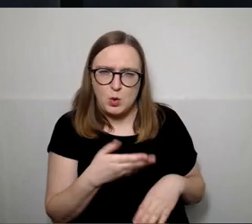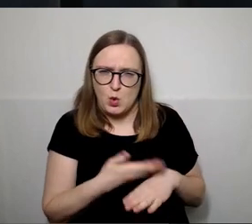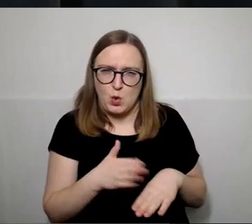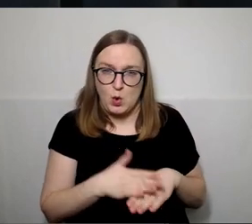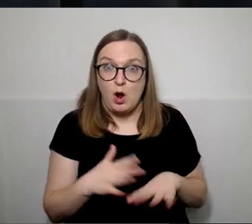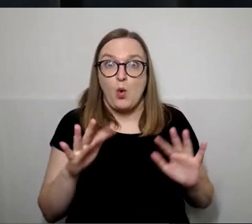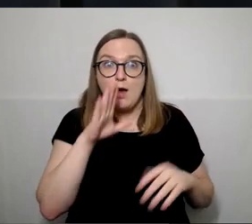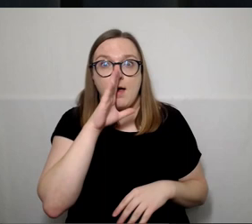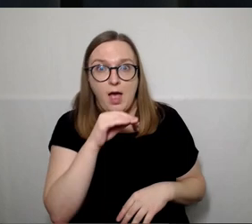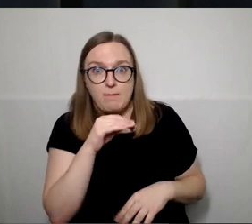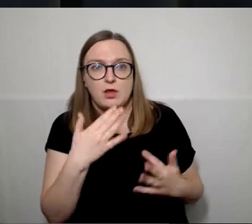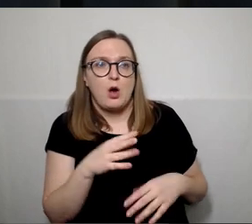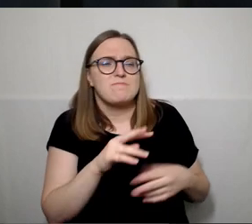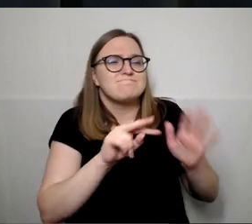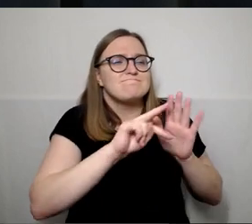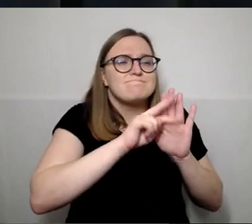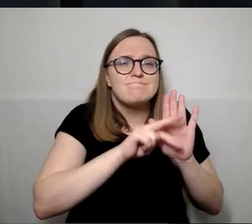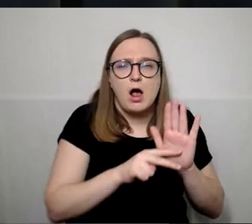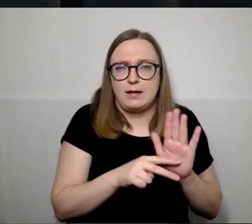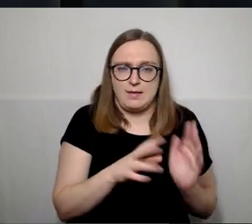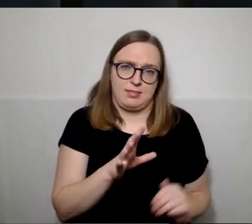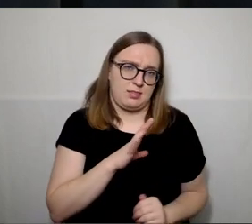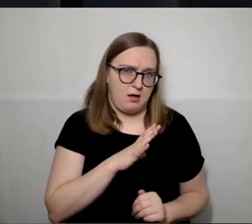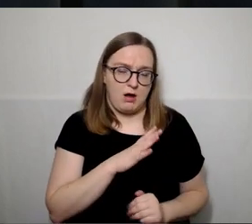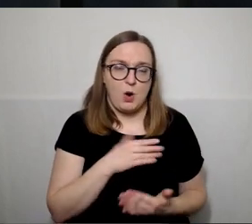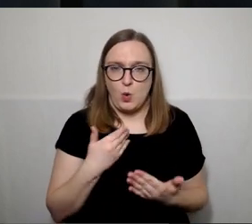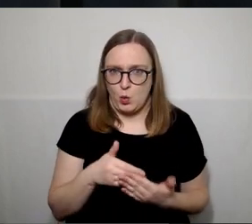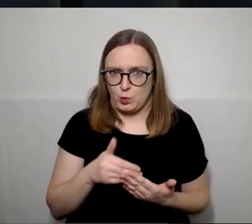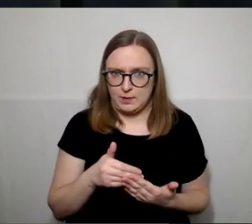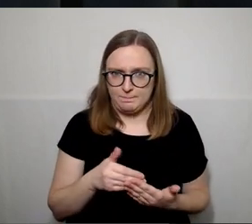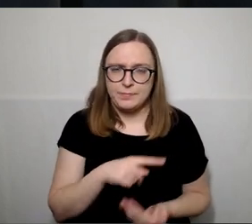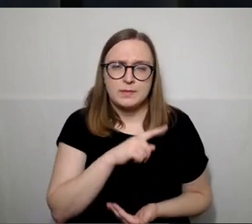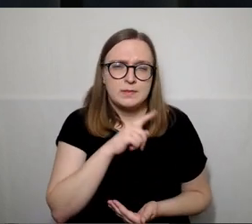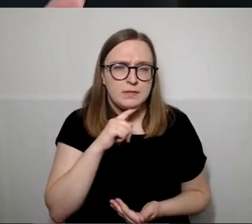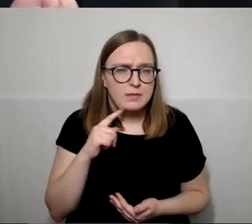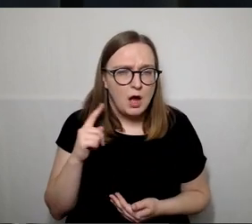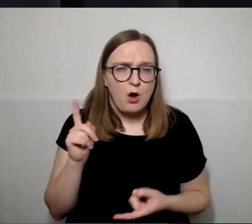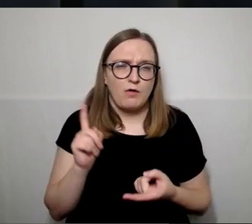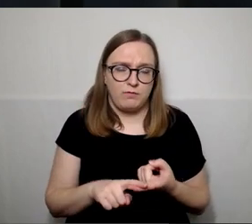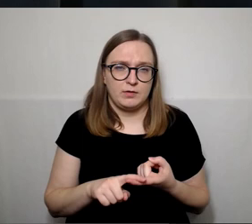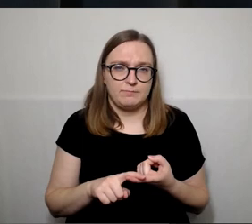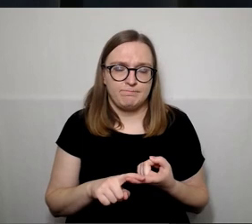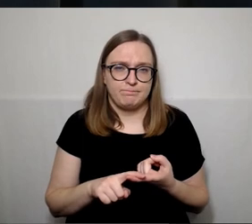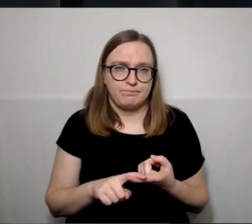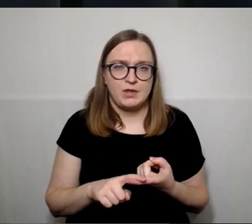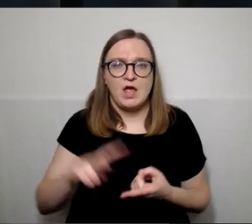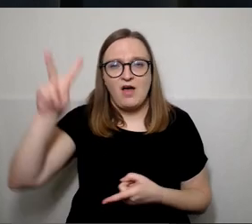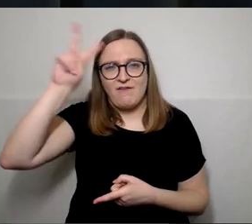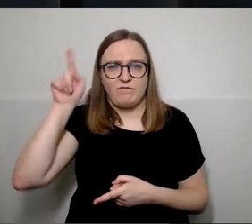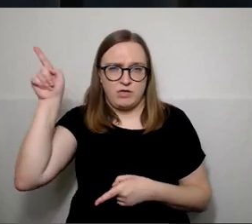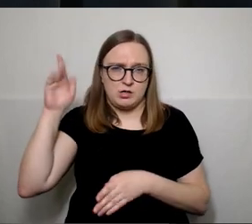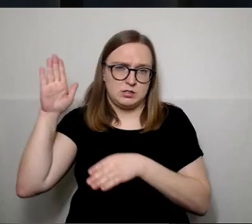pakeisti nieko negalėtume, nes daug yra nuleista iš viršaus,